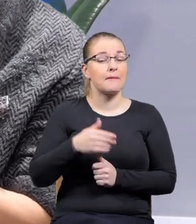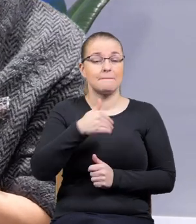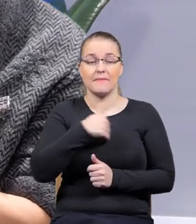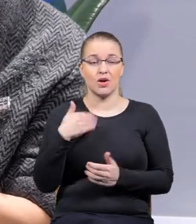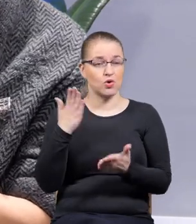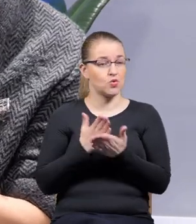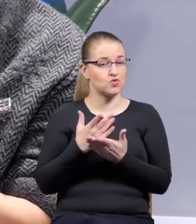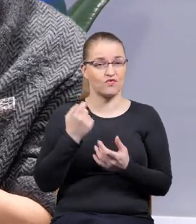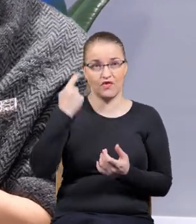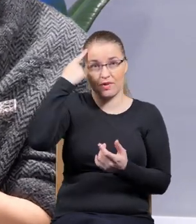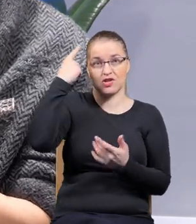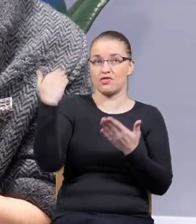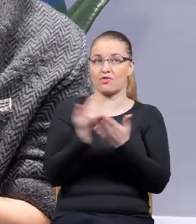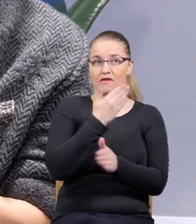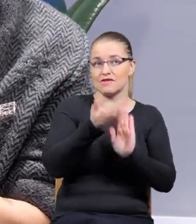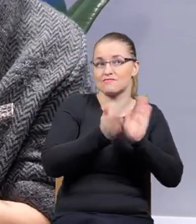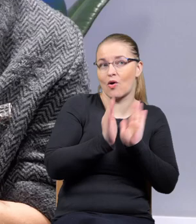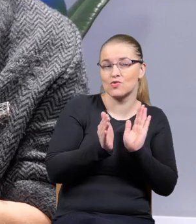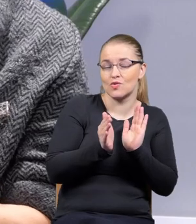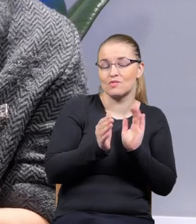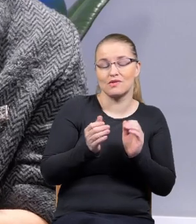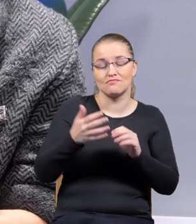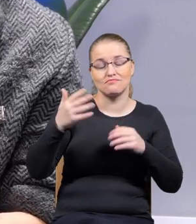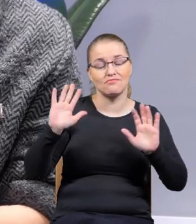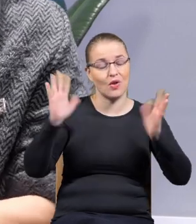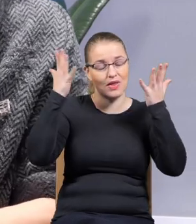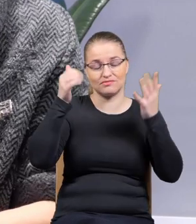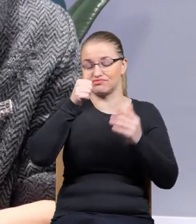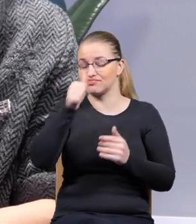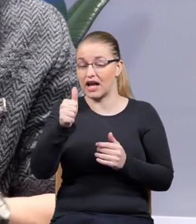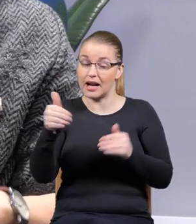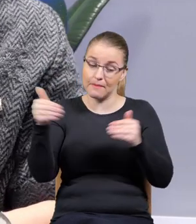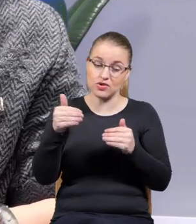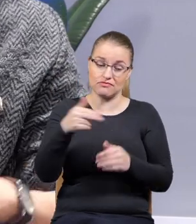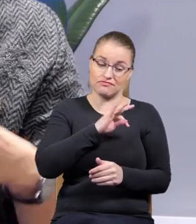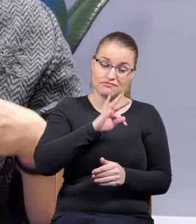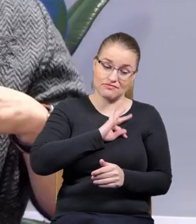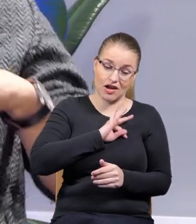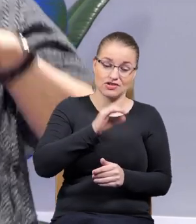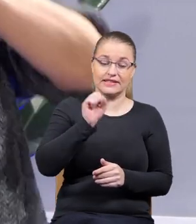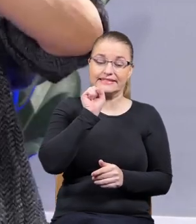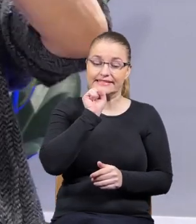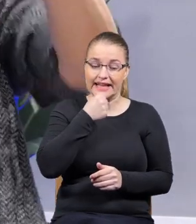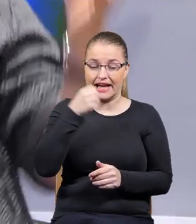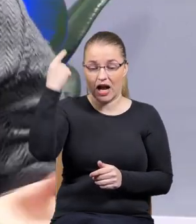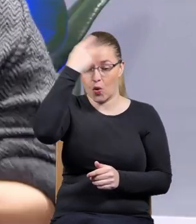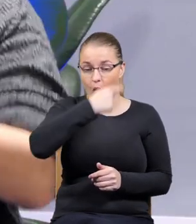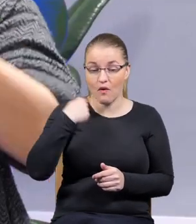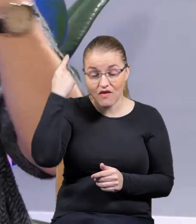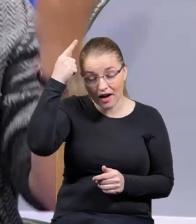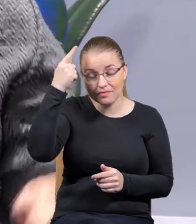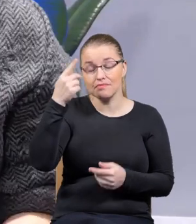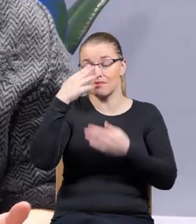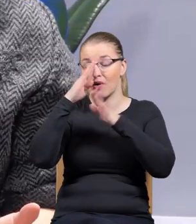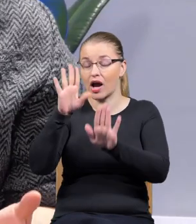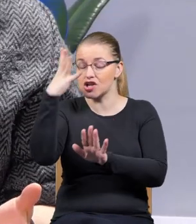form protestu, ale może jeszcze naszymi starymi głowami będziemy mogli jakoś dać obraz tego